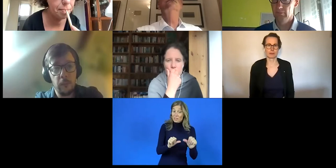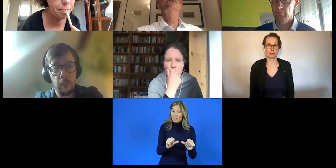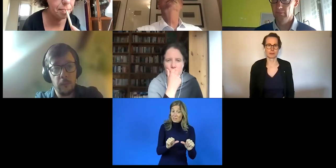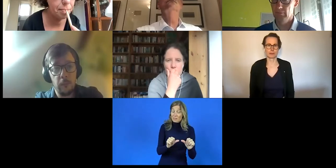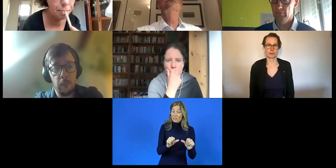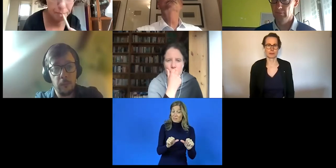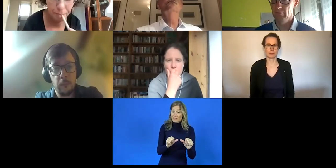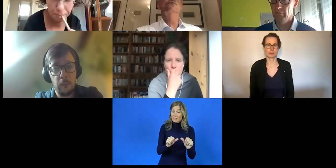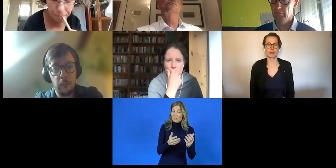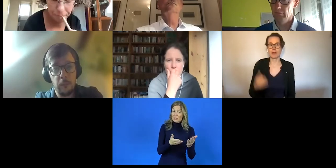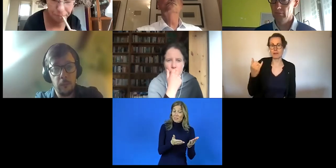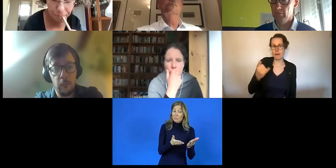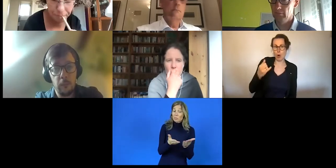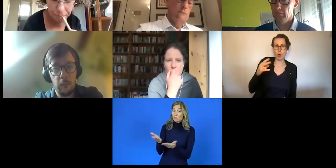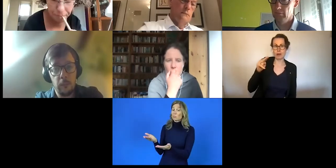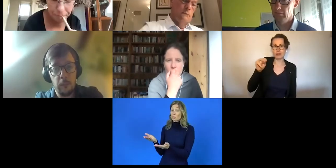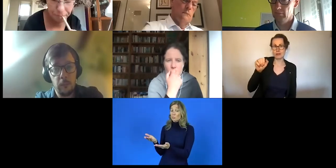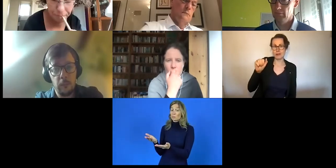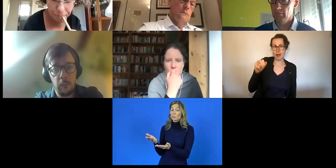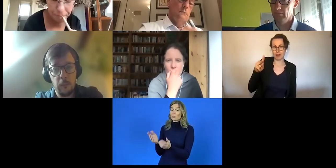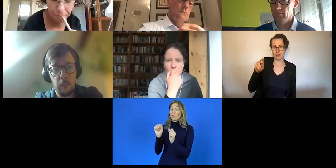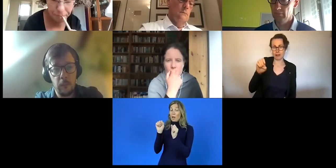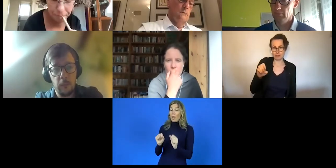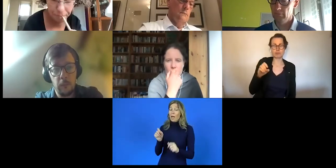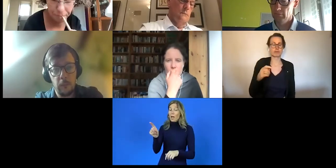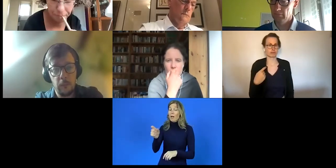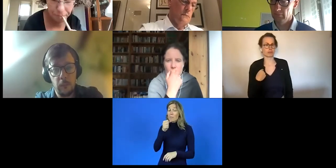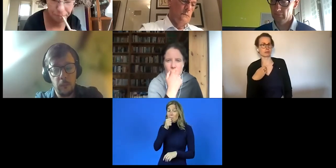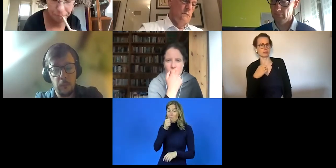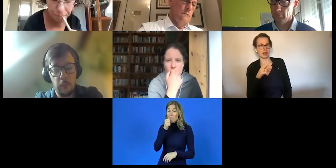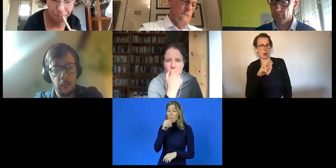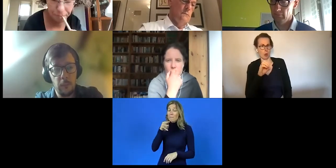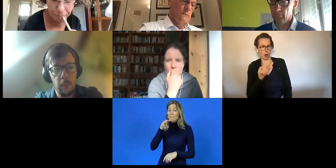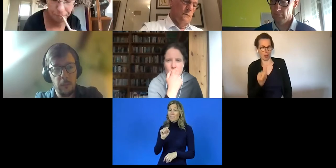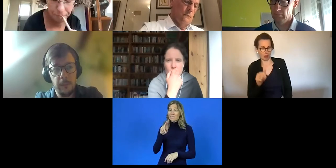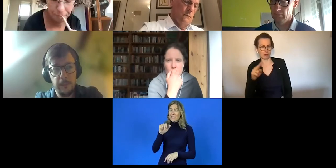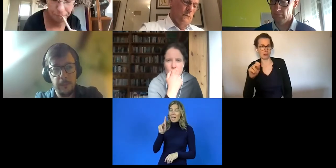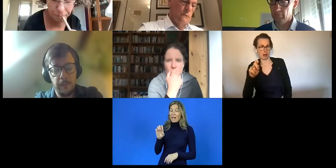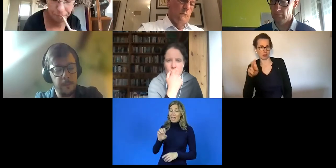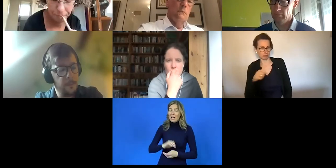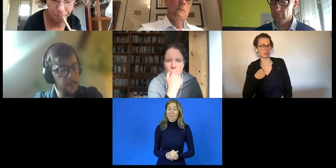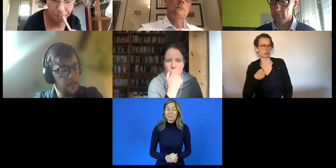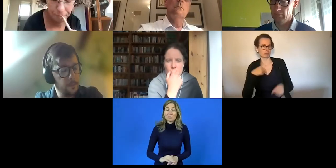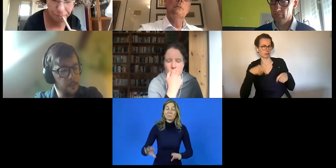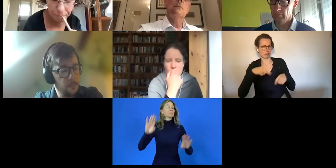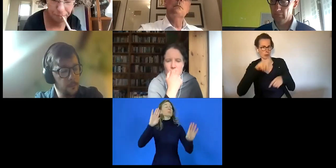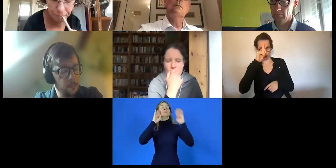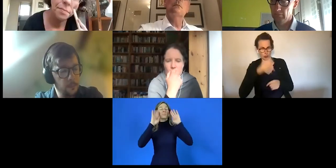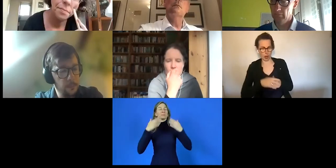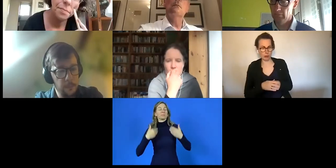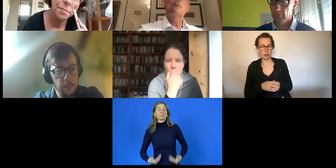Frau Nacke, bitte. Ja, mein Name ist Carola Nacke. Ich komme aus Deutschland, habe einen